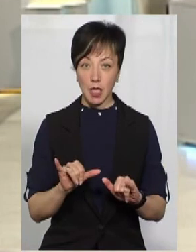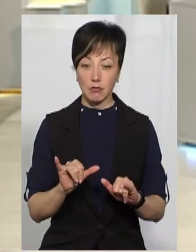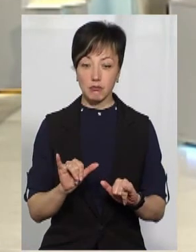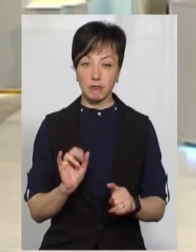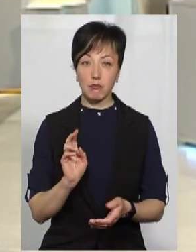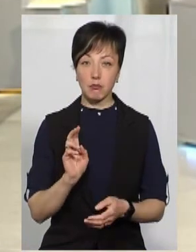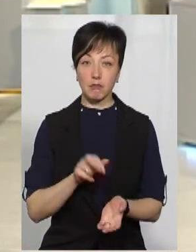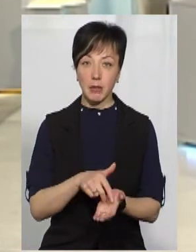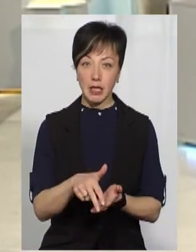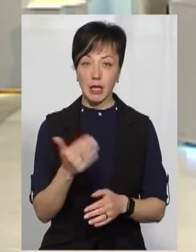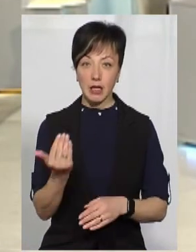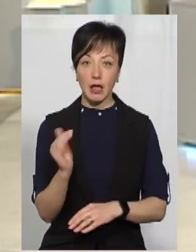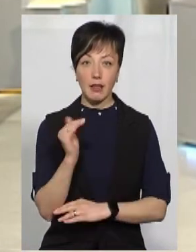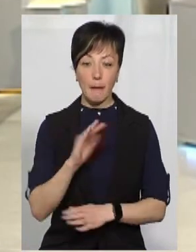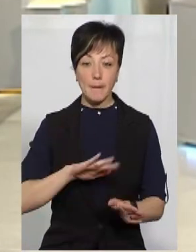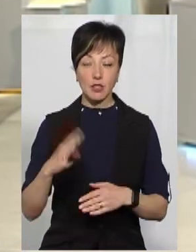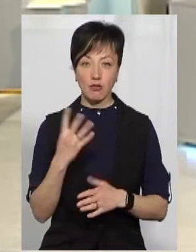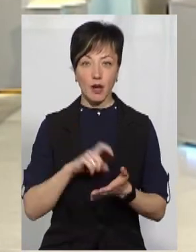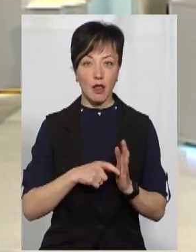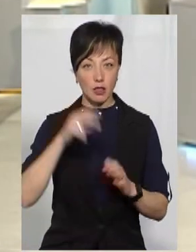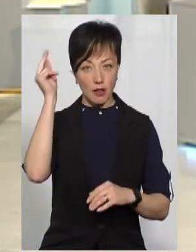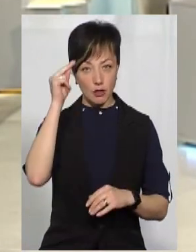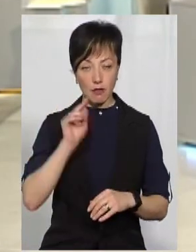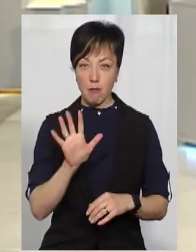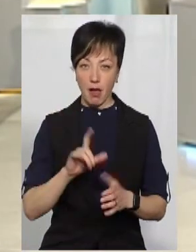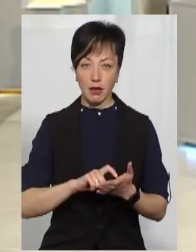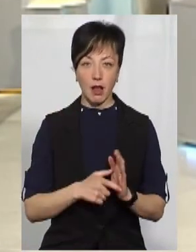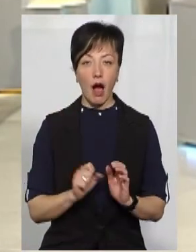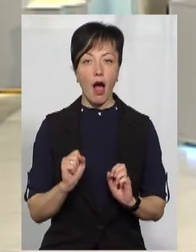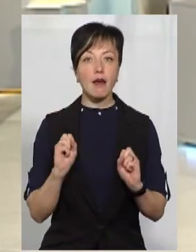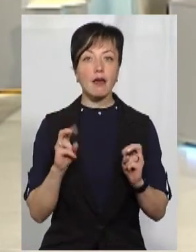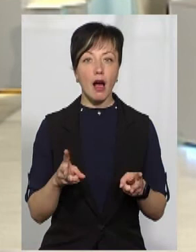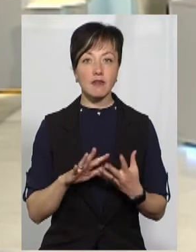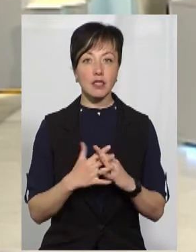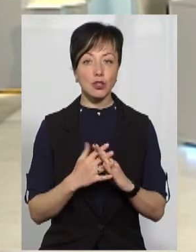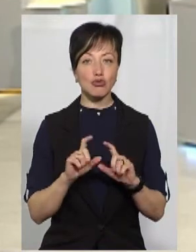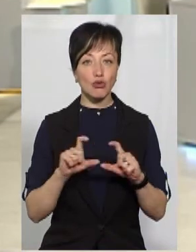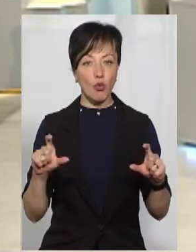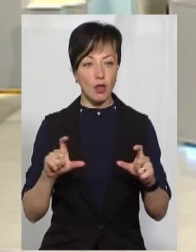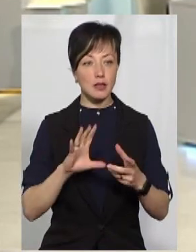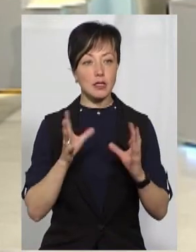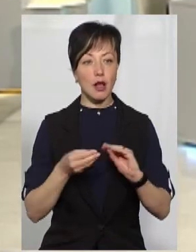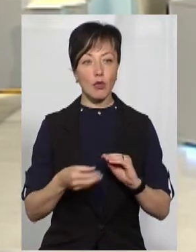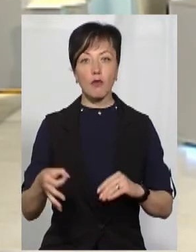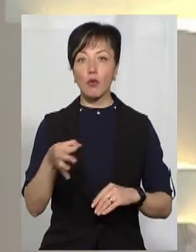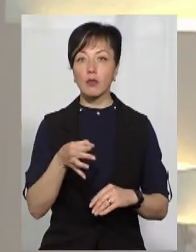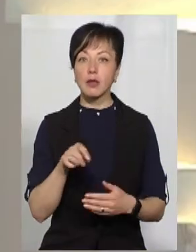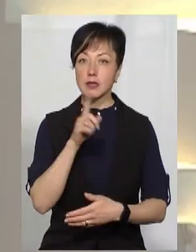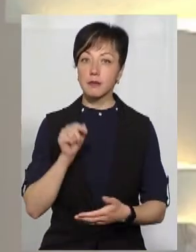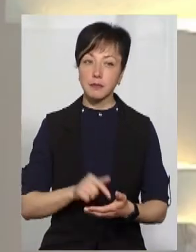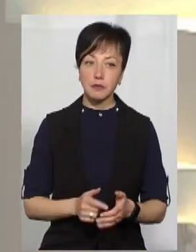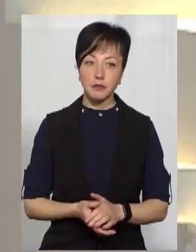їхня дитина після 4 класу навчатися в 5 клас. А як в сільських школах загалом в області?